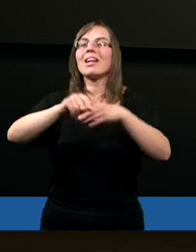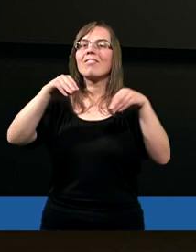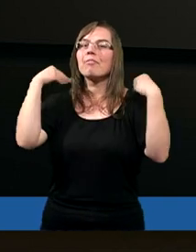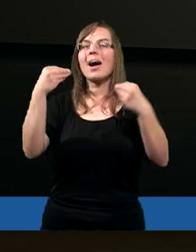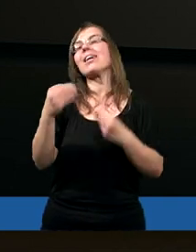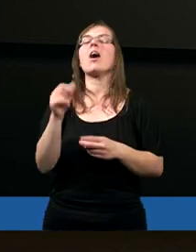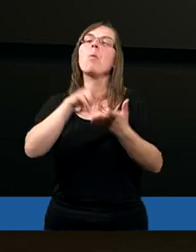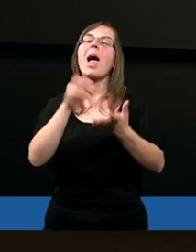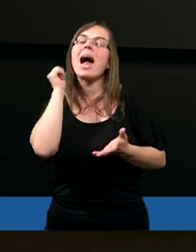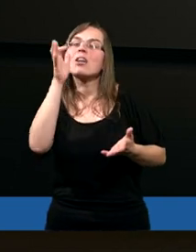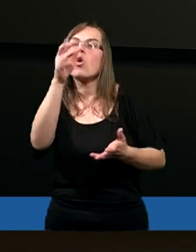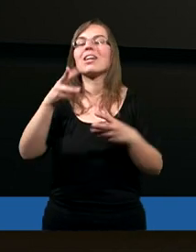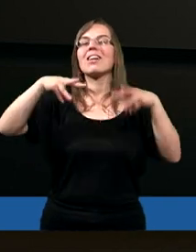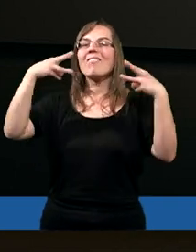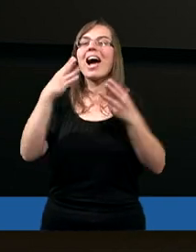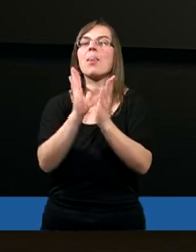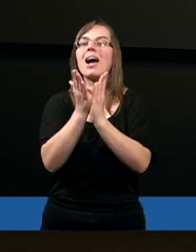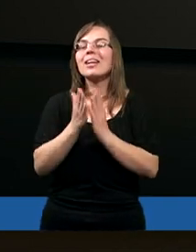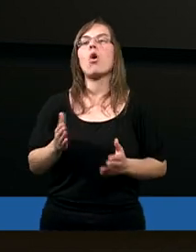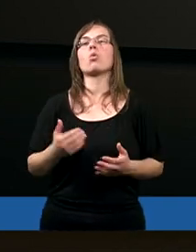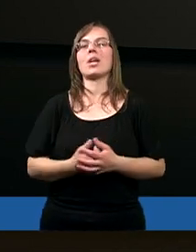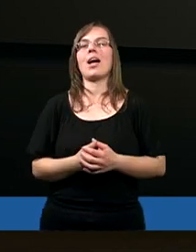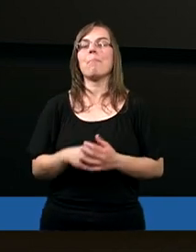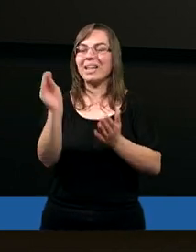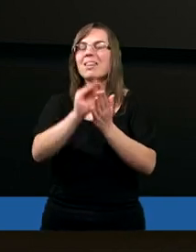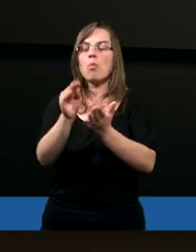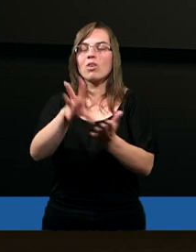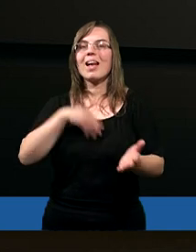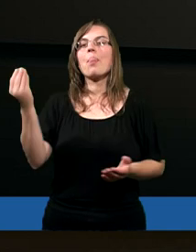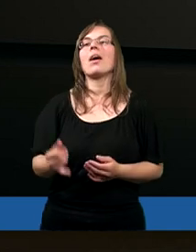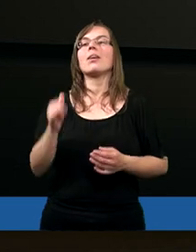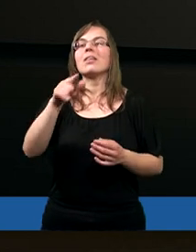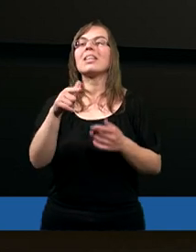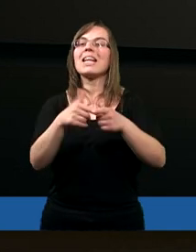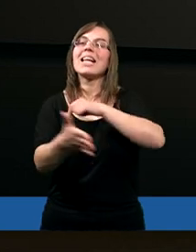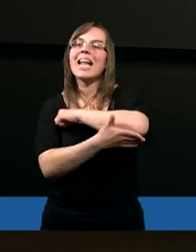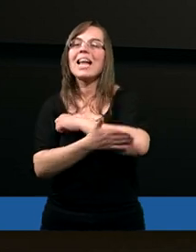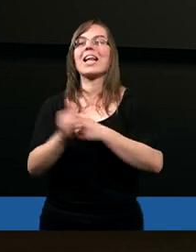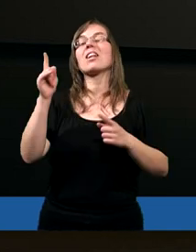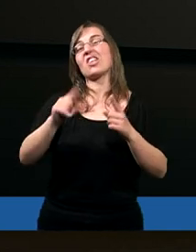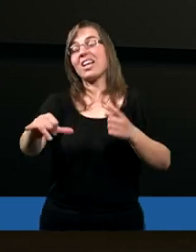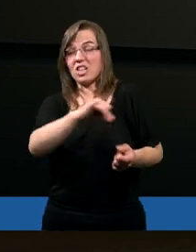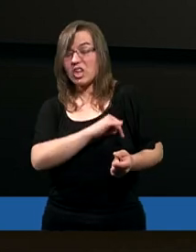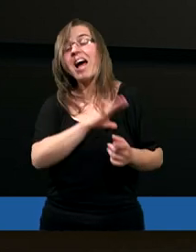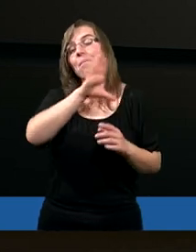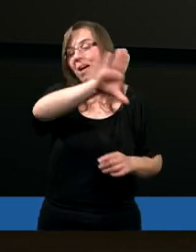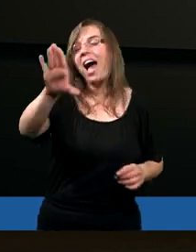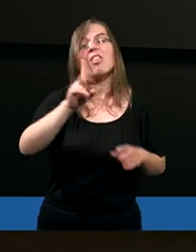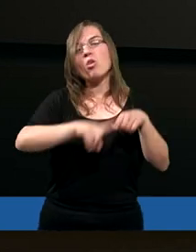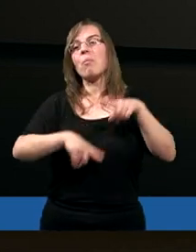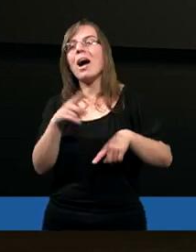to jest słowo, które daje nam życie na co dzień. Które pokazuje nam, że nawet jak padamy czasami, nawet jak grzeszymy czasami,